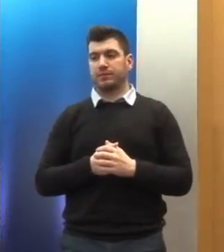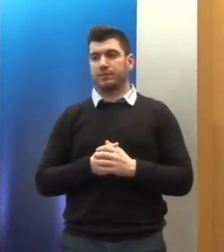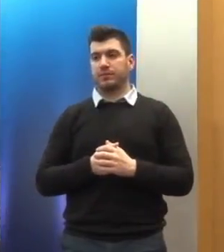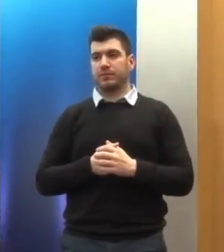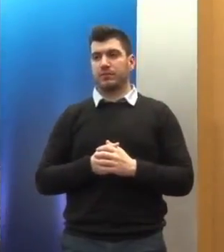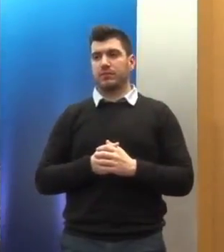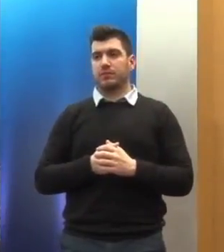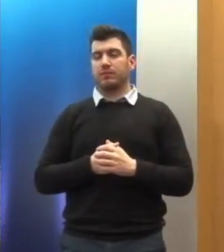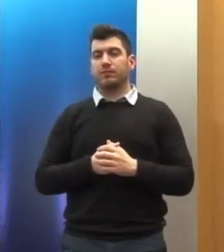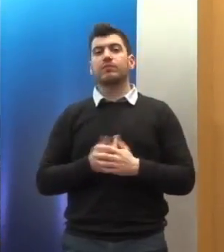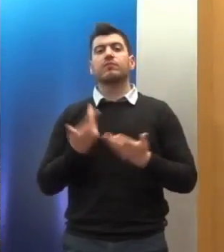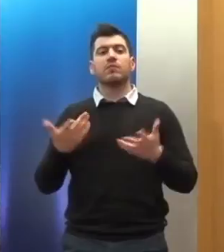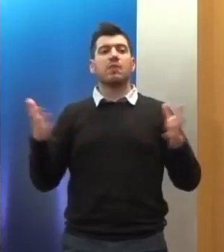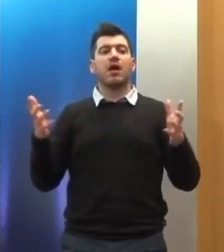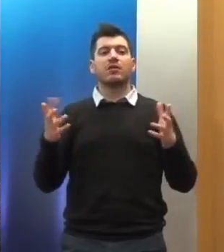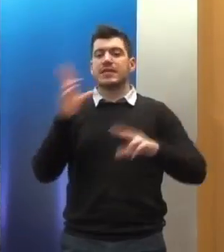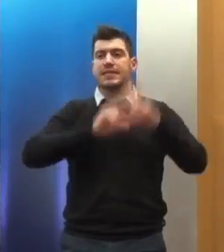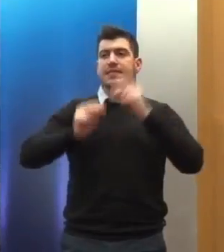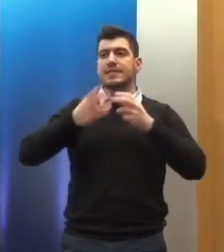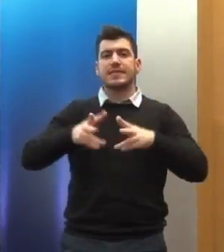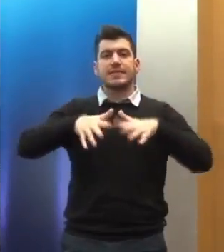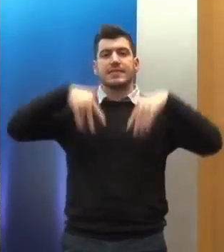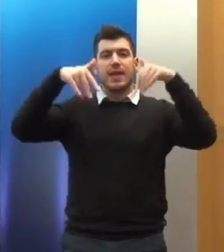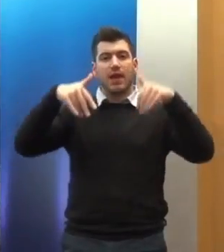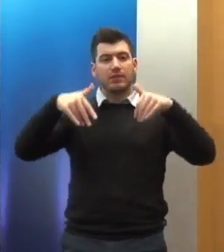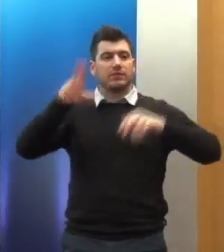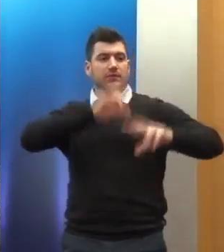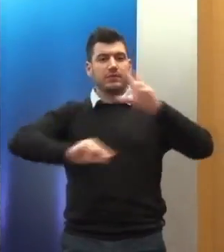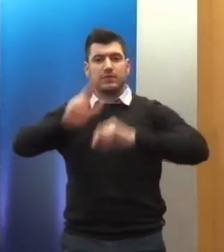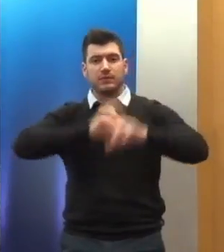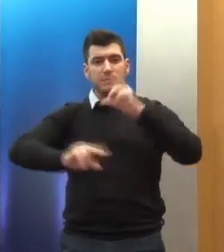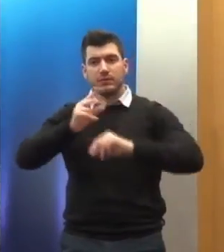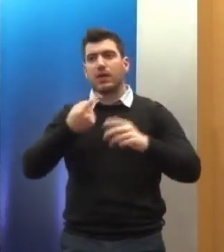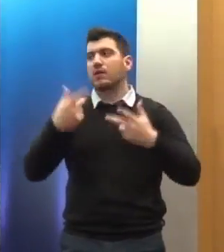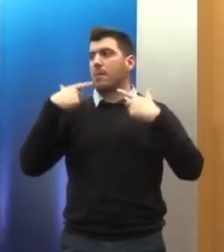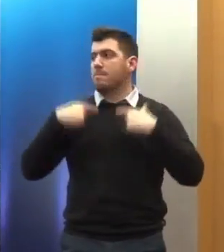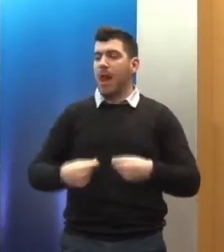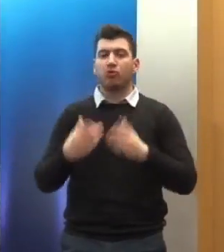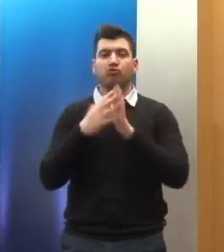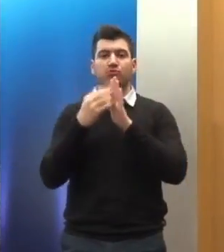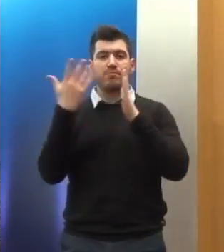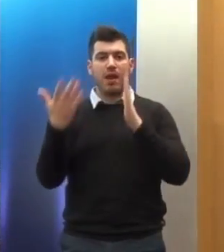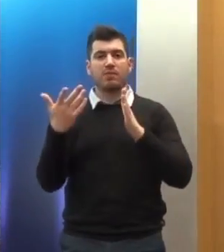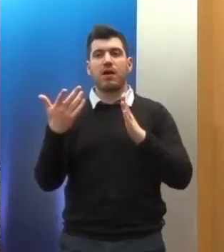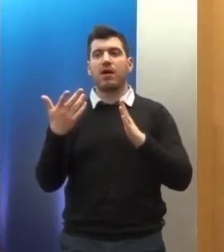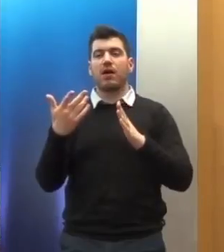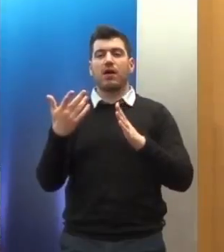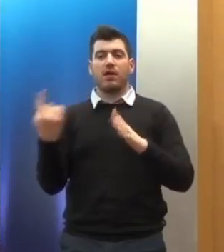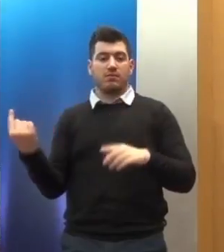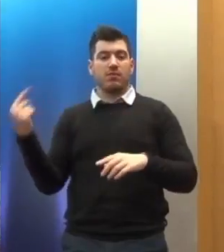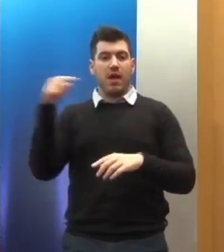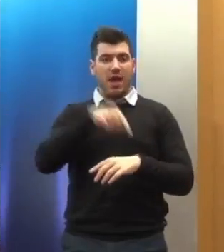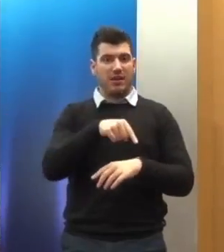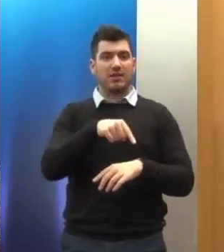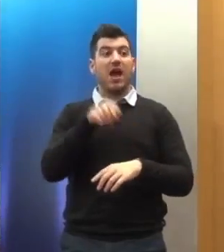σε κλειστή συνεδρίαση, σε ολομέλεια, πάλι εκεί και το μέλος το οποίο αφορά δεν παρίσταται